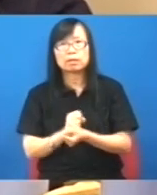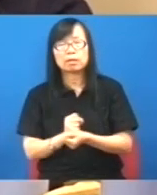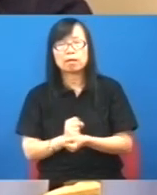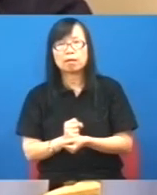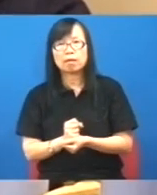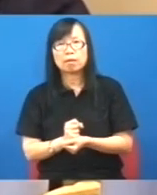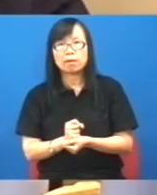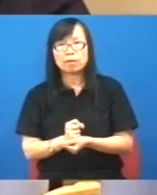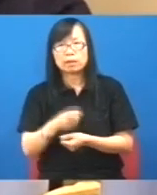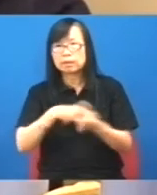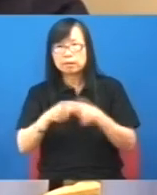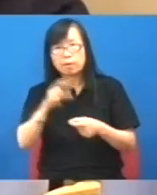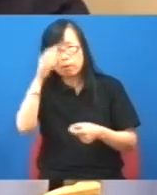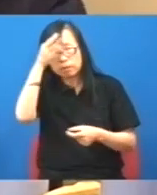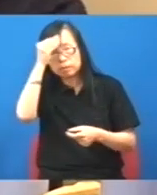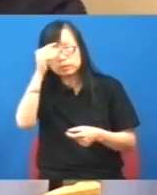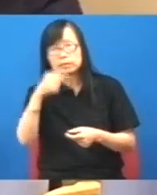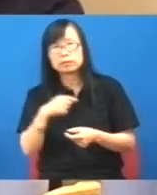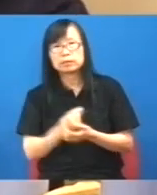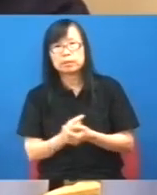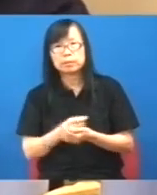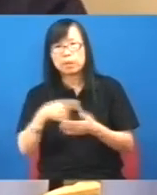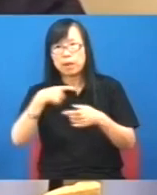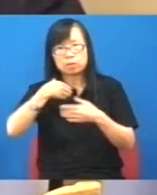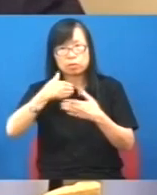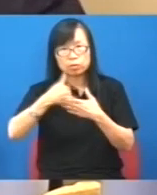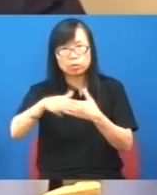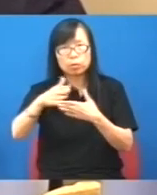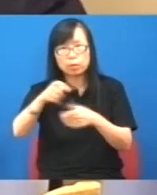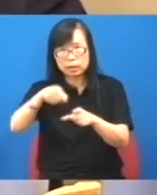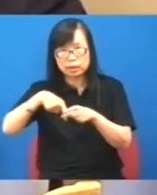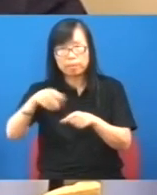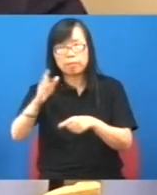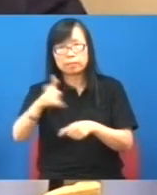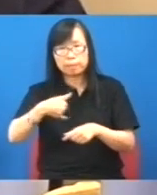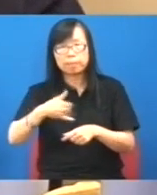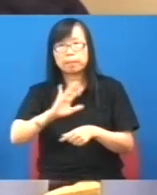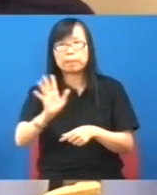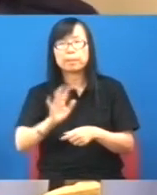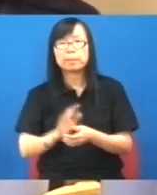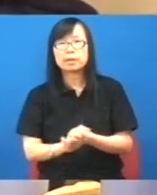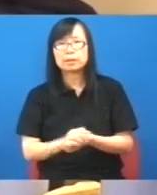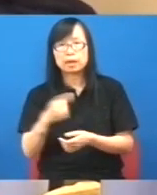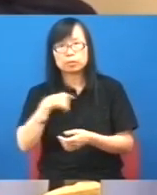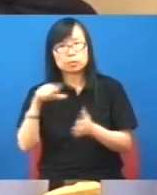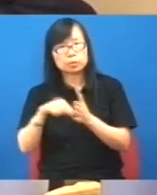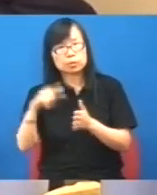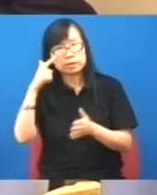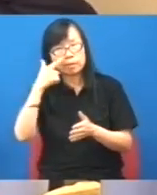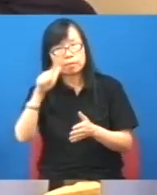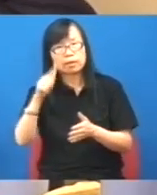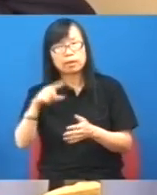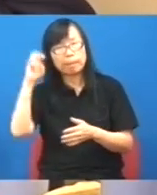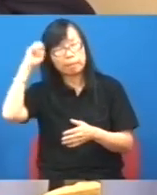也經濟學不是純粹說進入出出的那些東西你經濟學就是最新的概念也是是不是